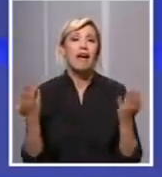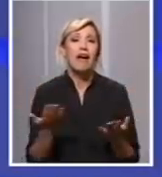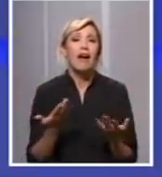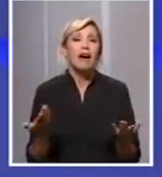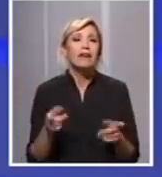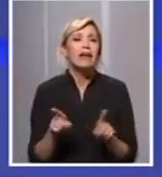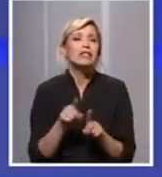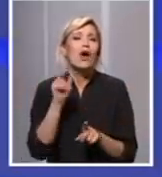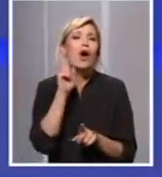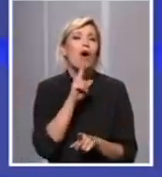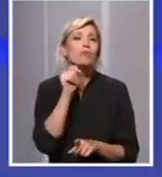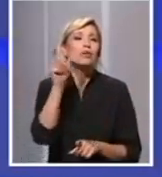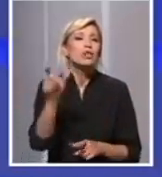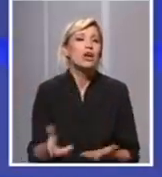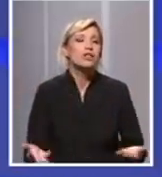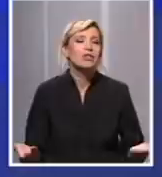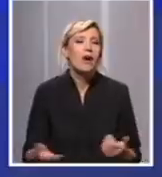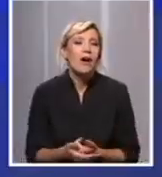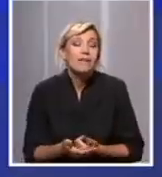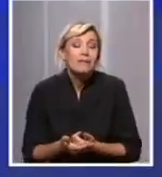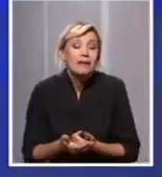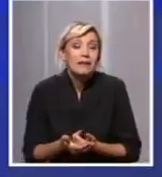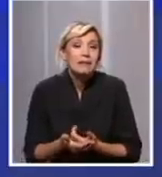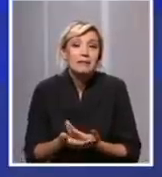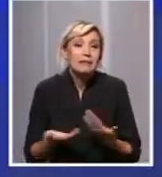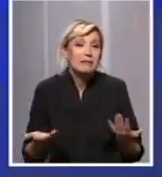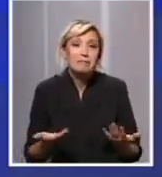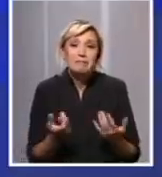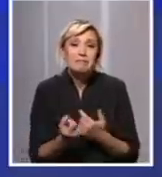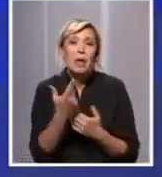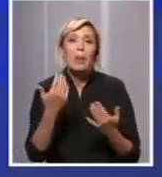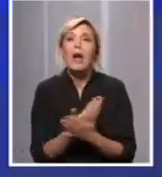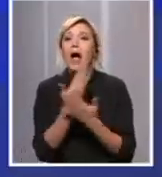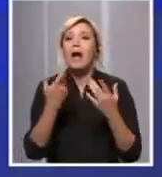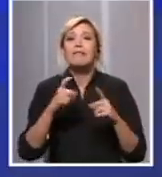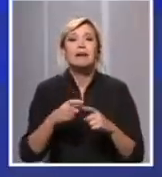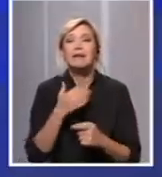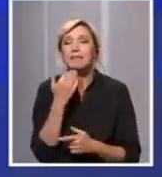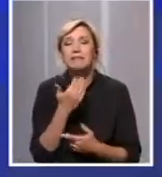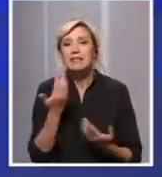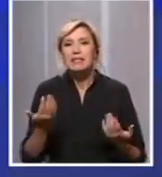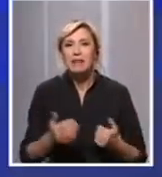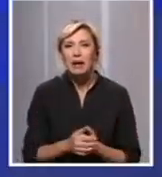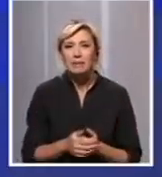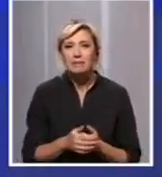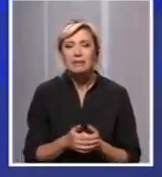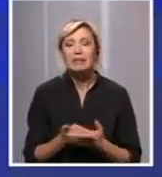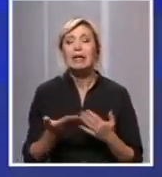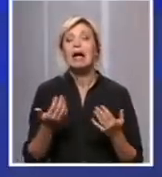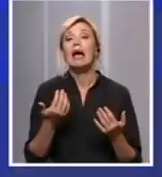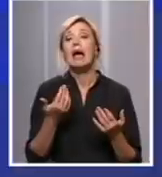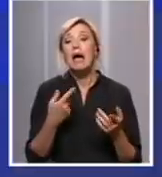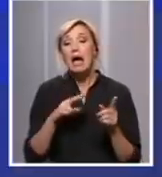jeste iznenadilo, ali opet sa aspekta poznavanje prirode